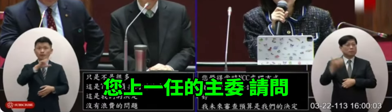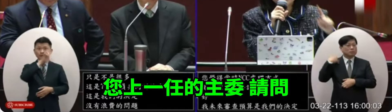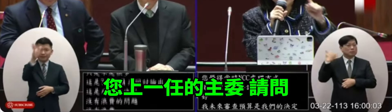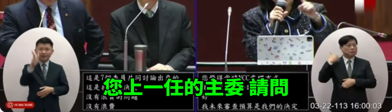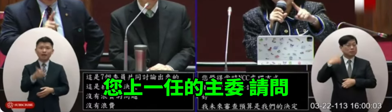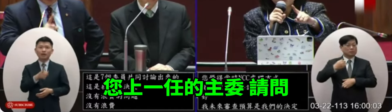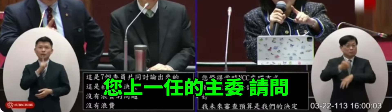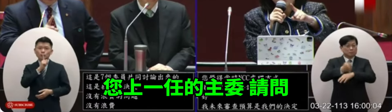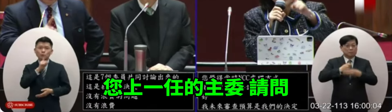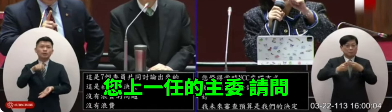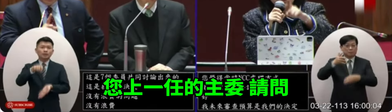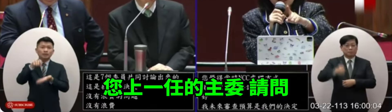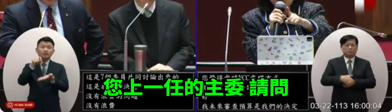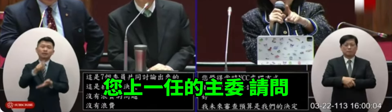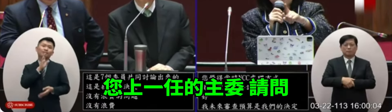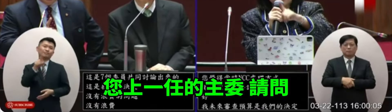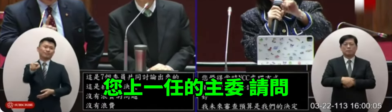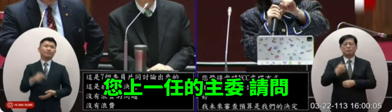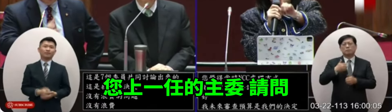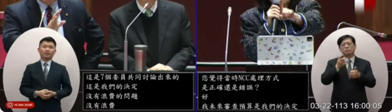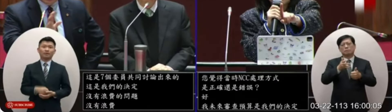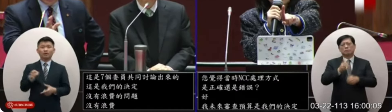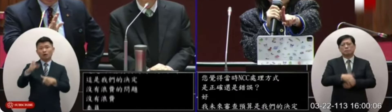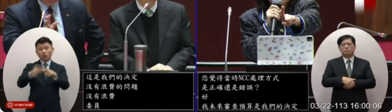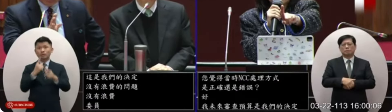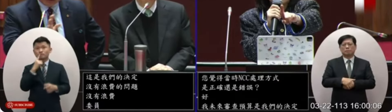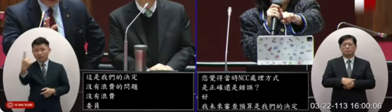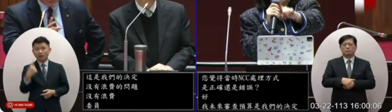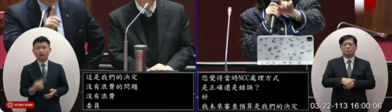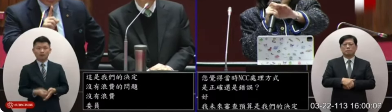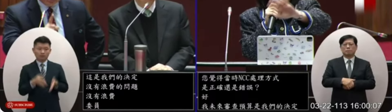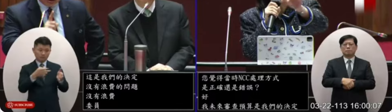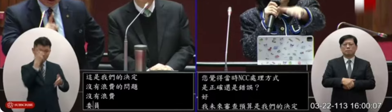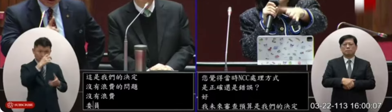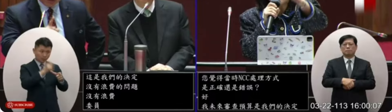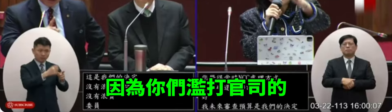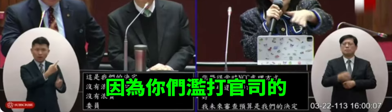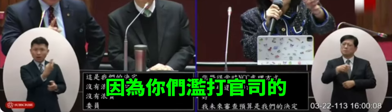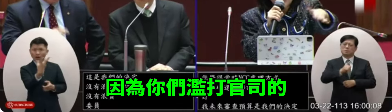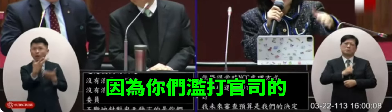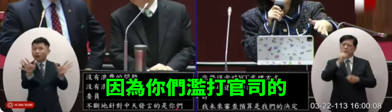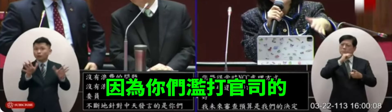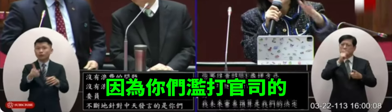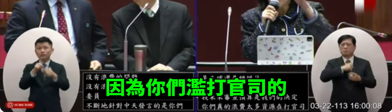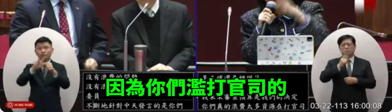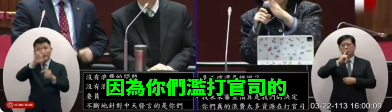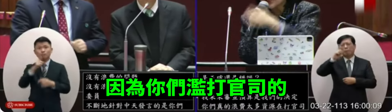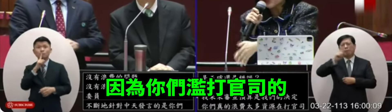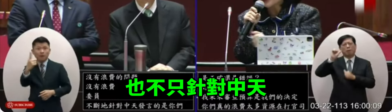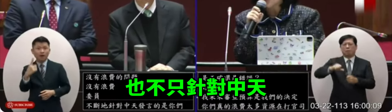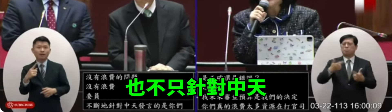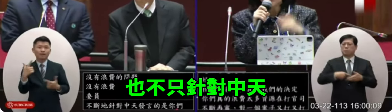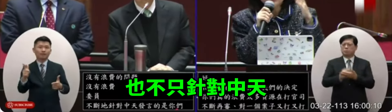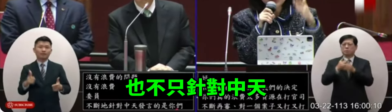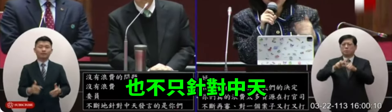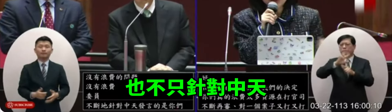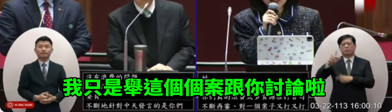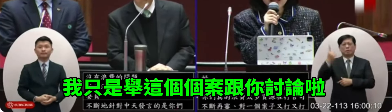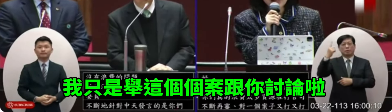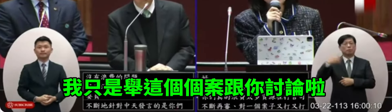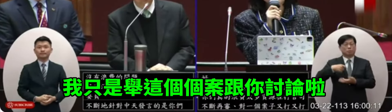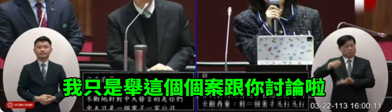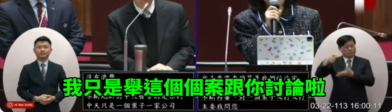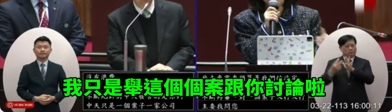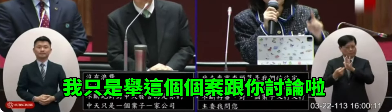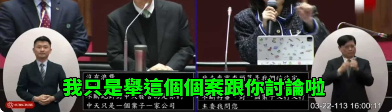天發言的是你們中天只是一個案子我們間裡的公司非常多不是只有中天一家而已不只針對中天